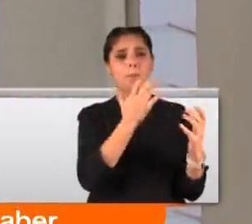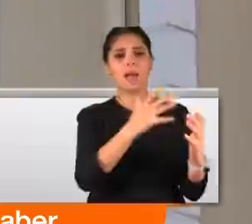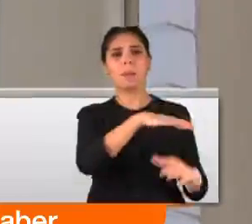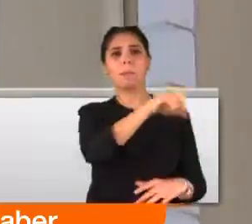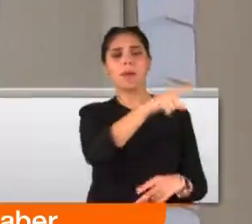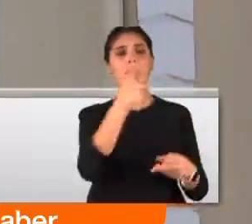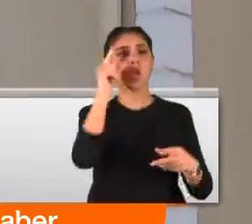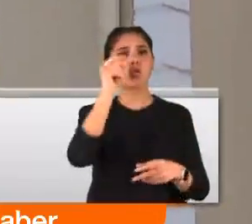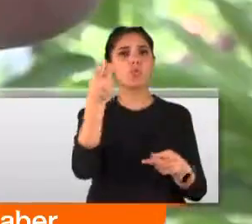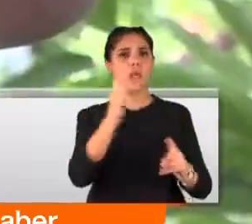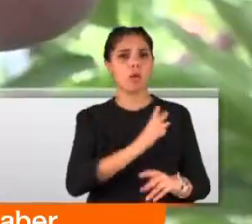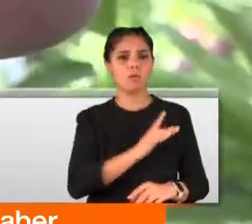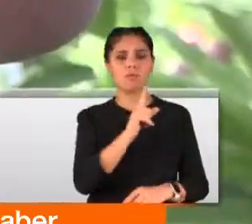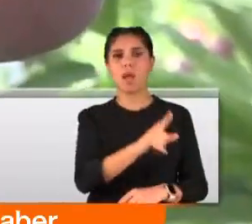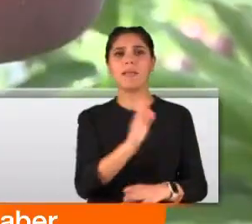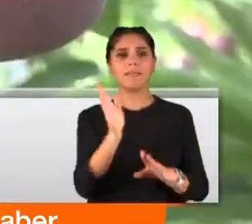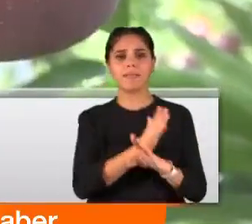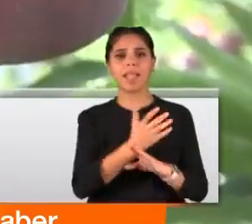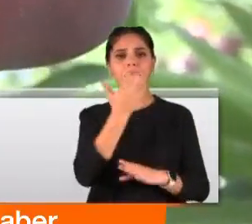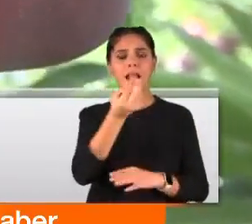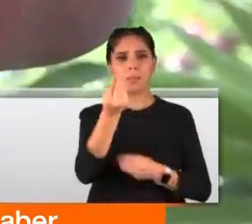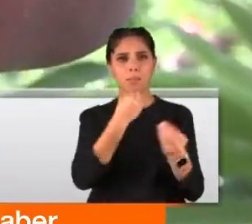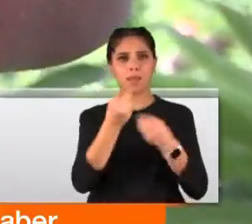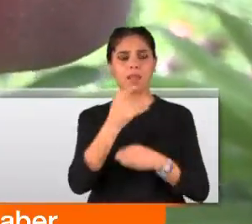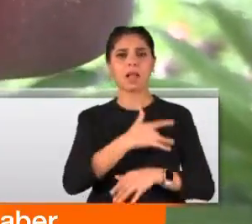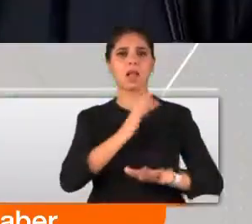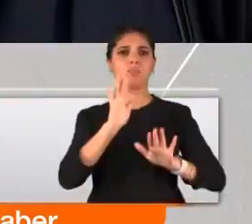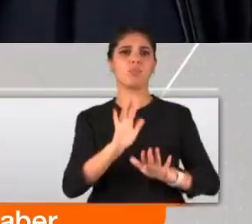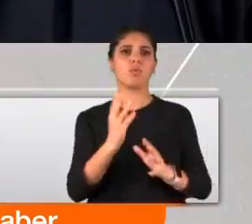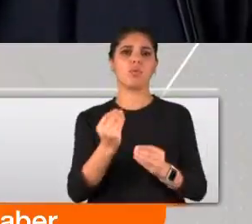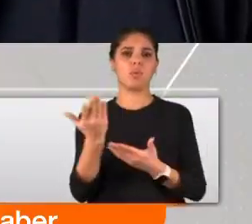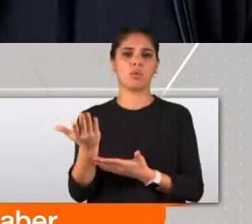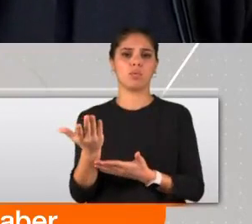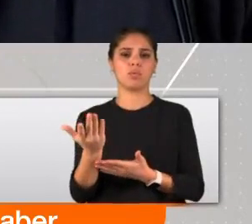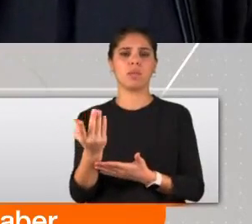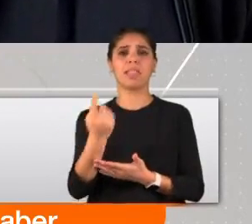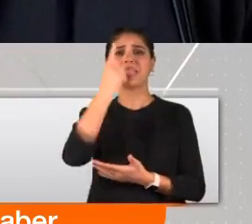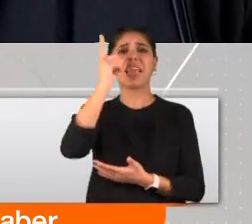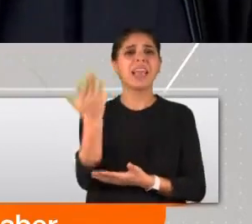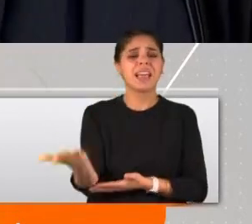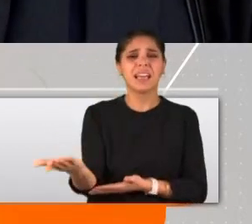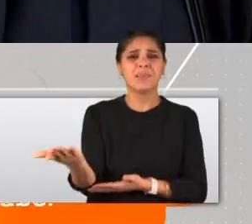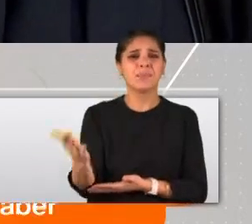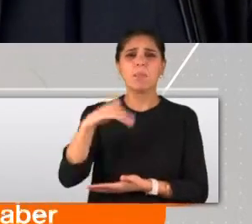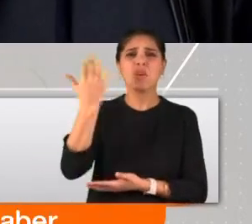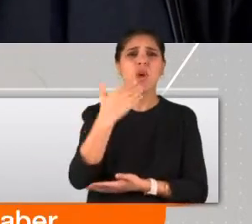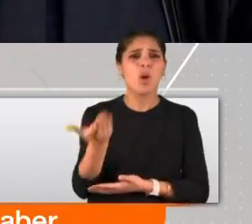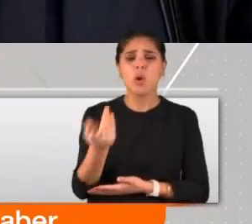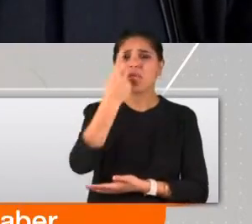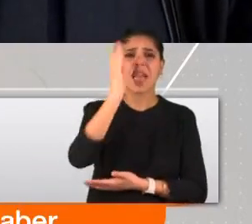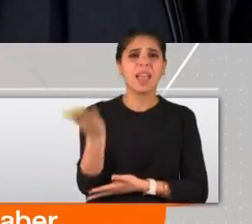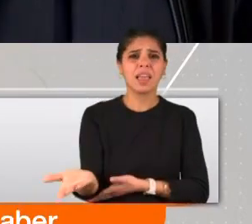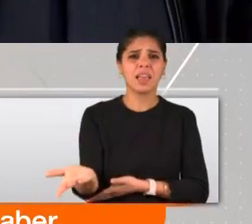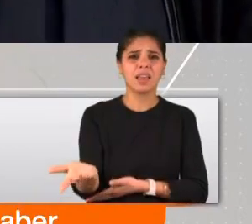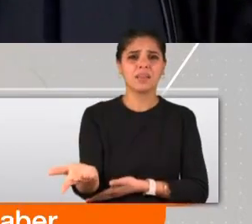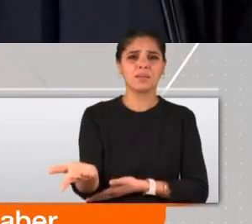ölümü. Ona söylenen gerekçe ise elma yerken kalbinin durduğu. Bir taneydi. Başka yoktu yani çocuğum.